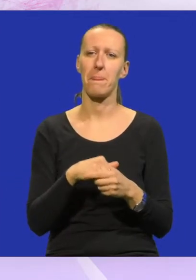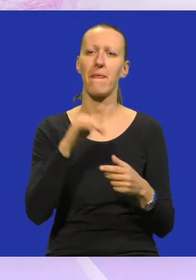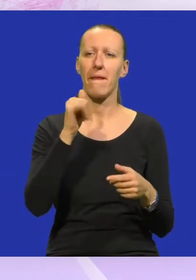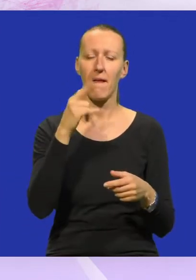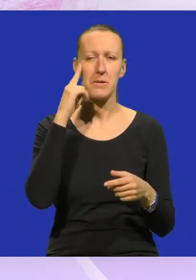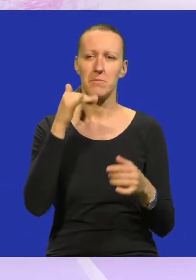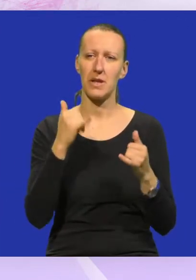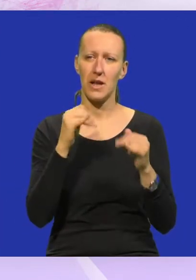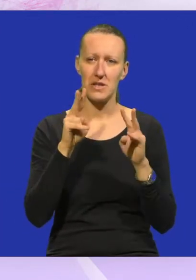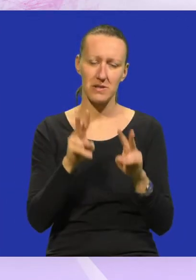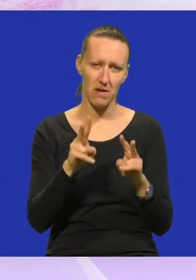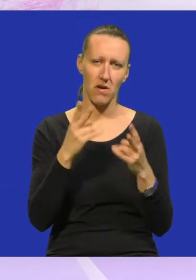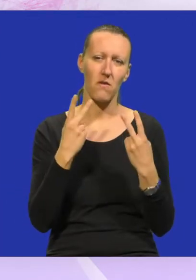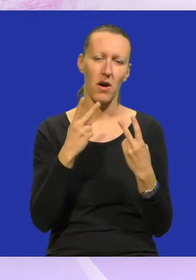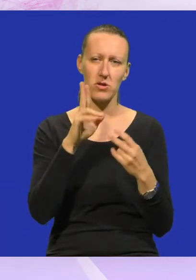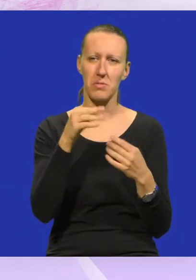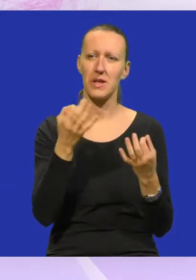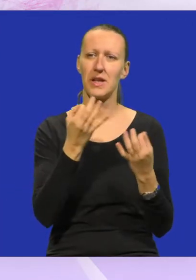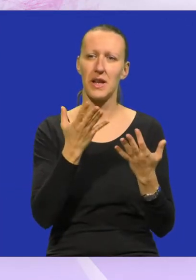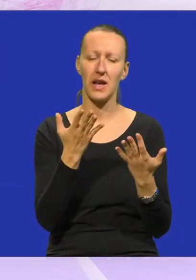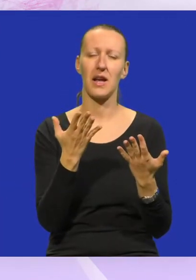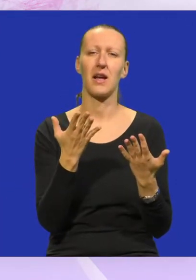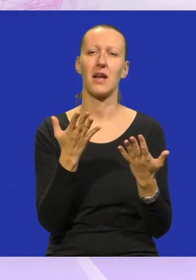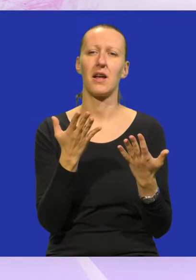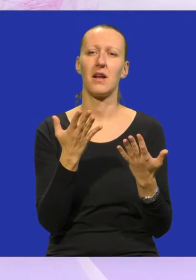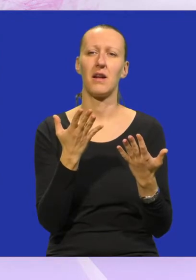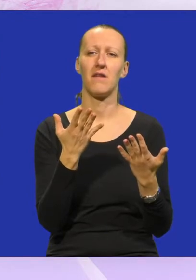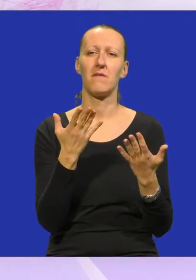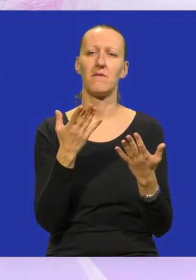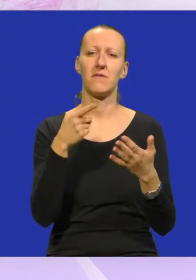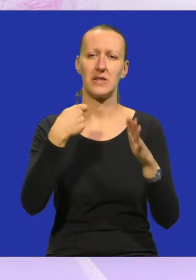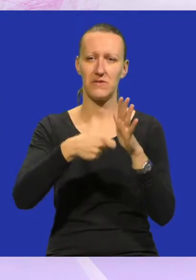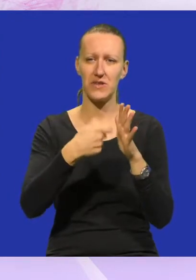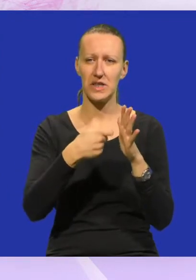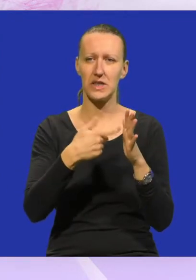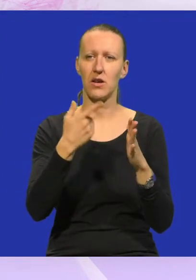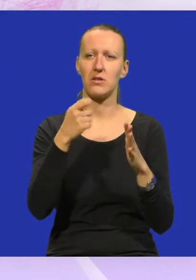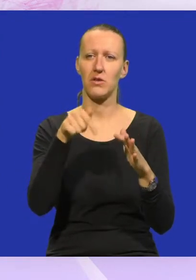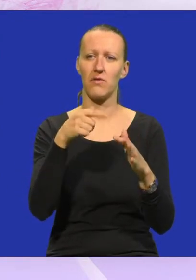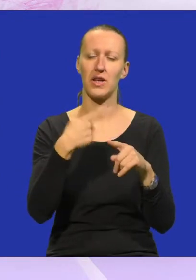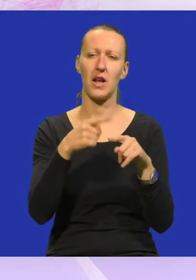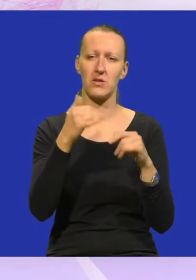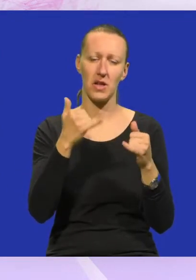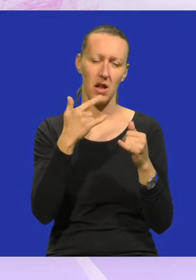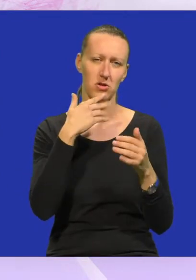da je danas stvarno bitno imati nekakav spot. Em, iz ovih razloga dana šta se pjesma